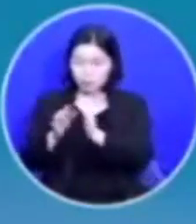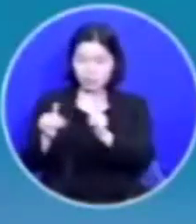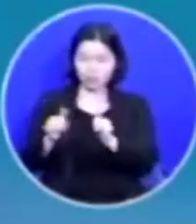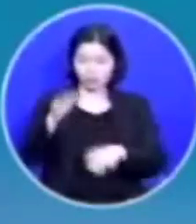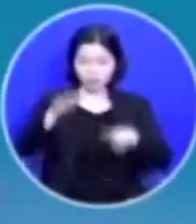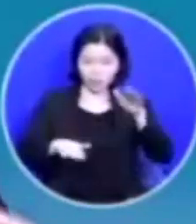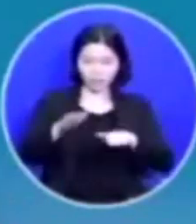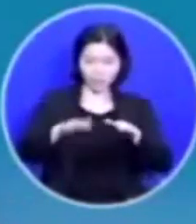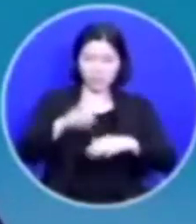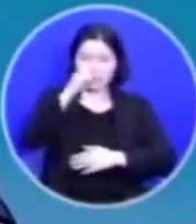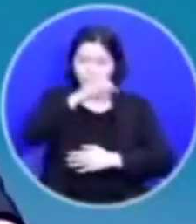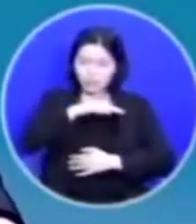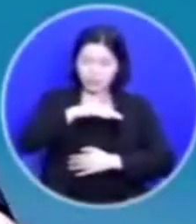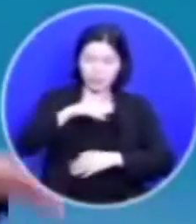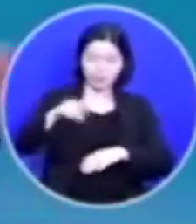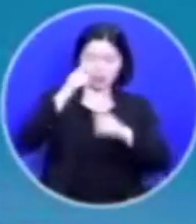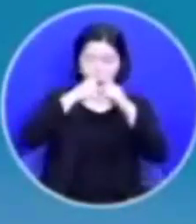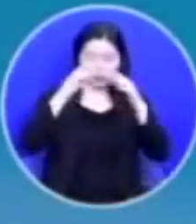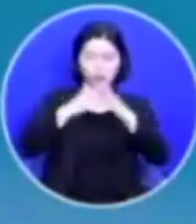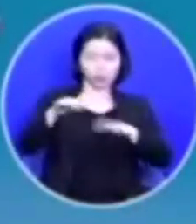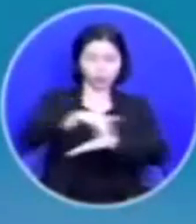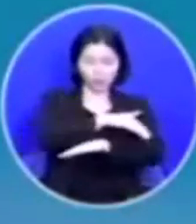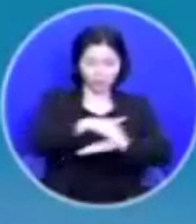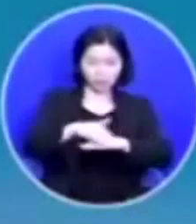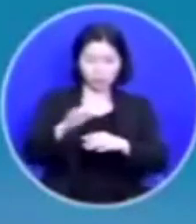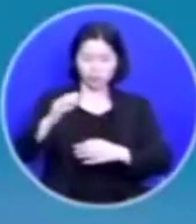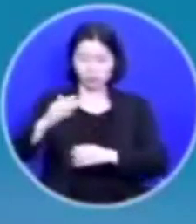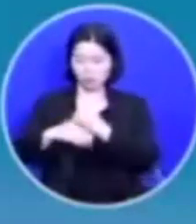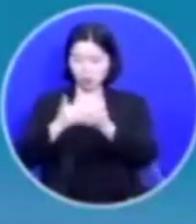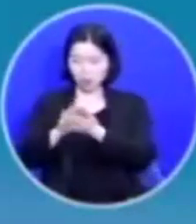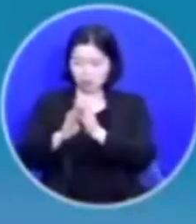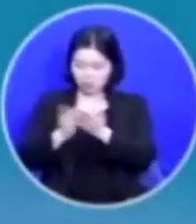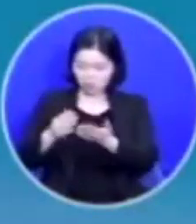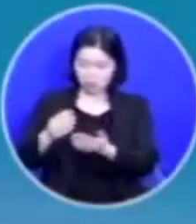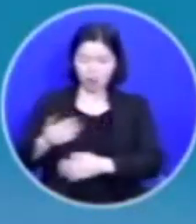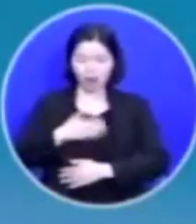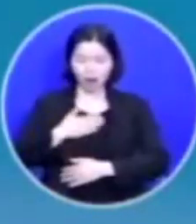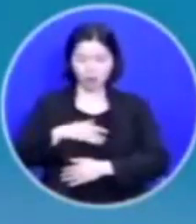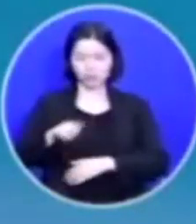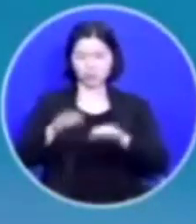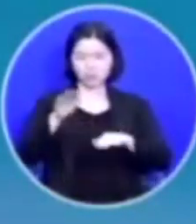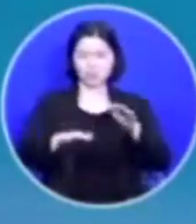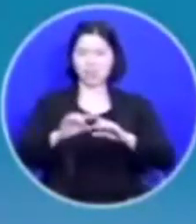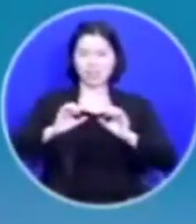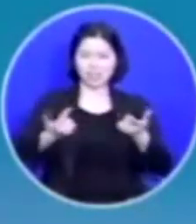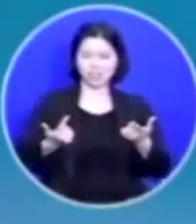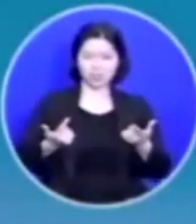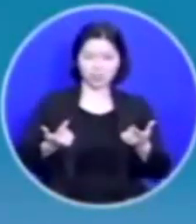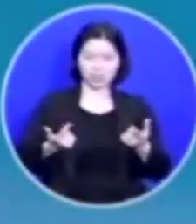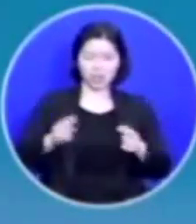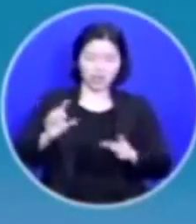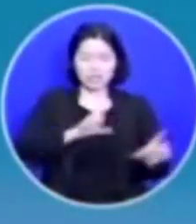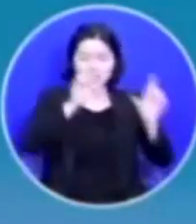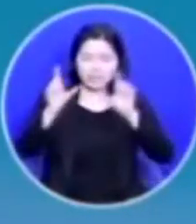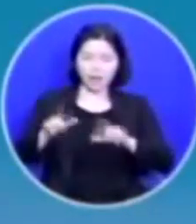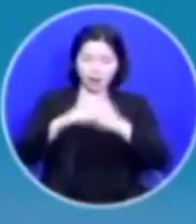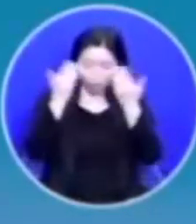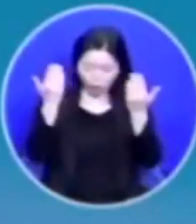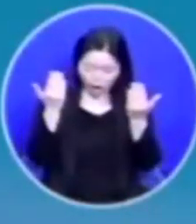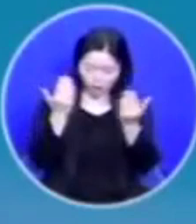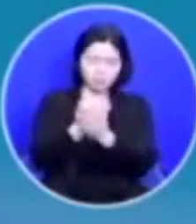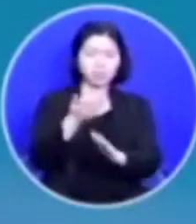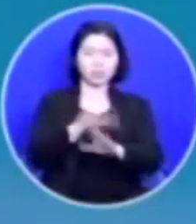교회 다니고 성경 알고 그런 정도의 차이가 아닙니다 삶이 완전히 달라요 능력의